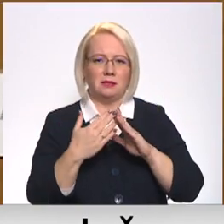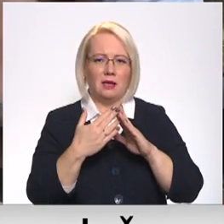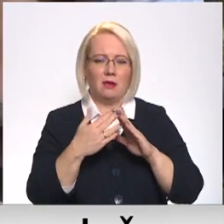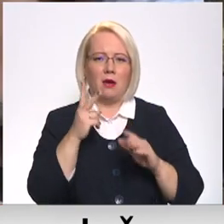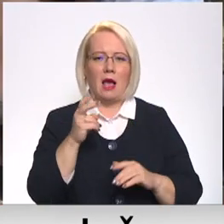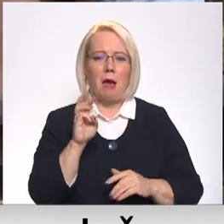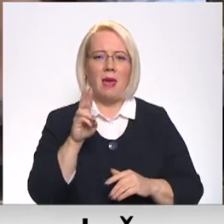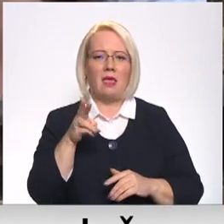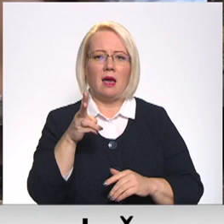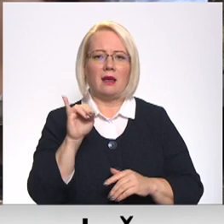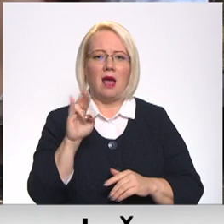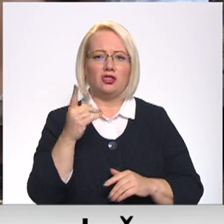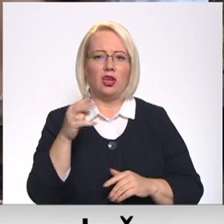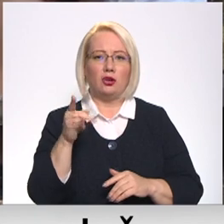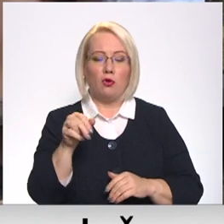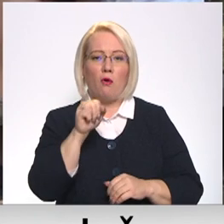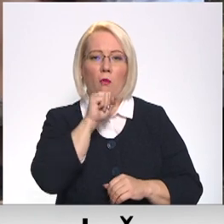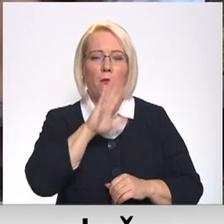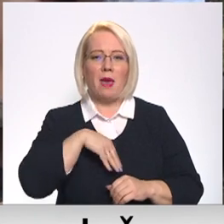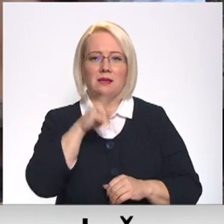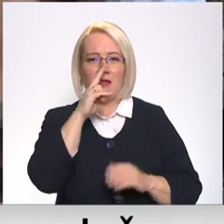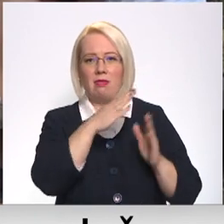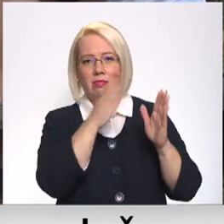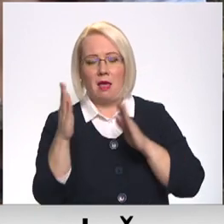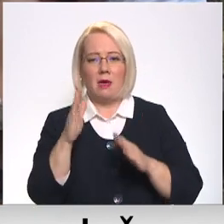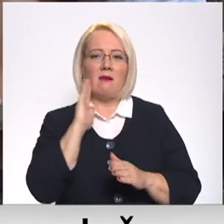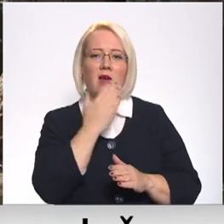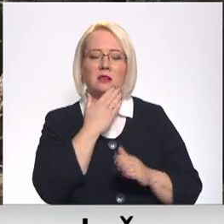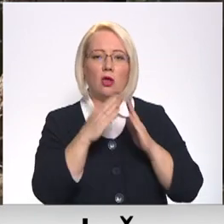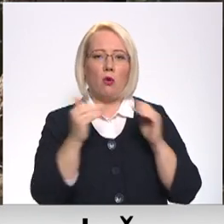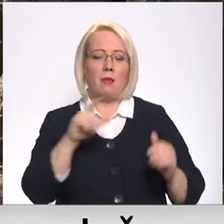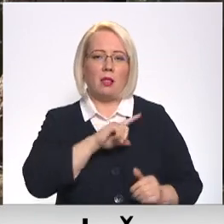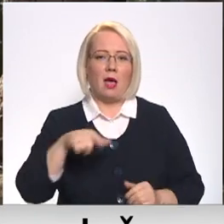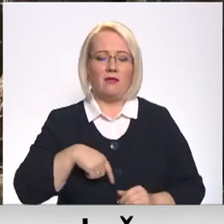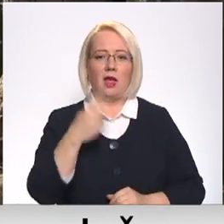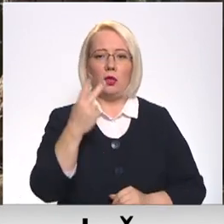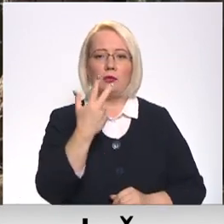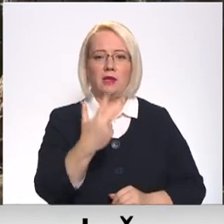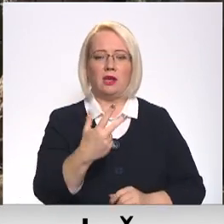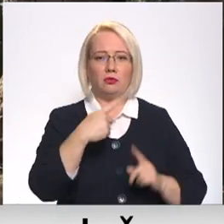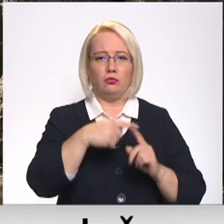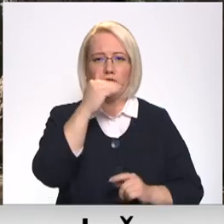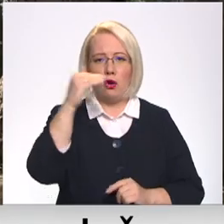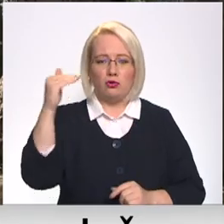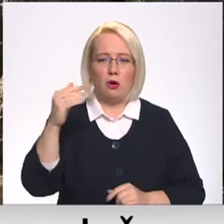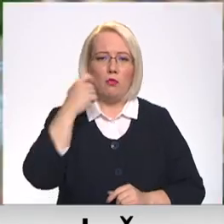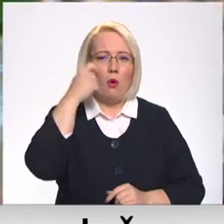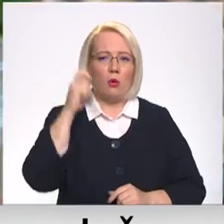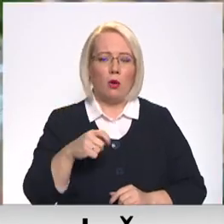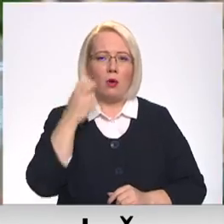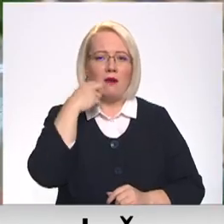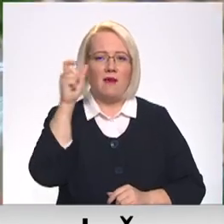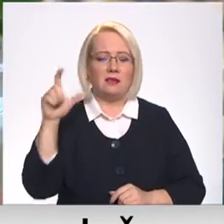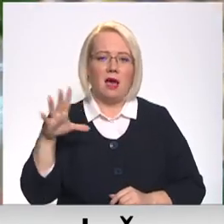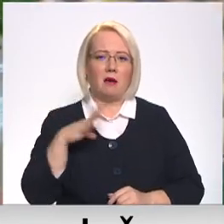Kašīrsku. Un jau pāris nedēļas vēlāk sarīkoja vasaras nometni Latvijā 23 pusauģiem no Ukrainas, kuru vecāki tobrīd